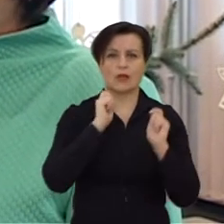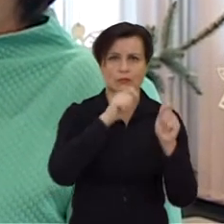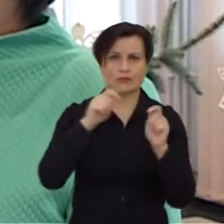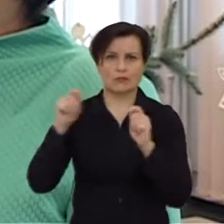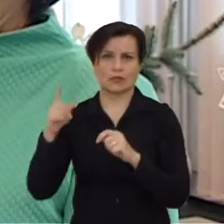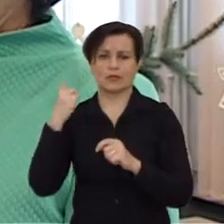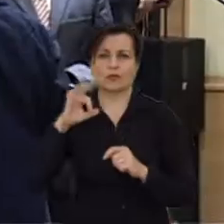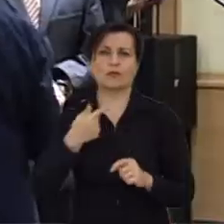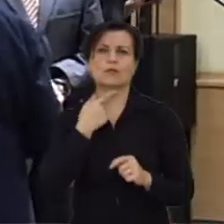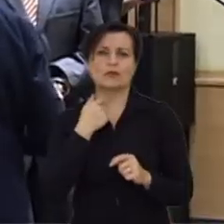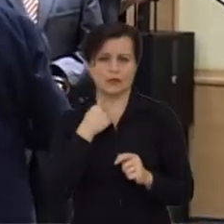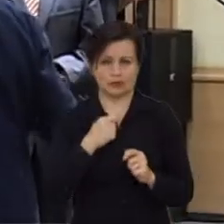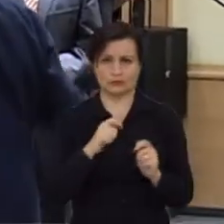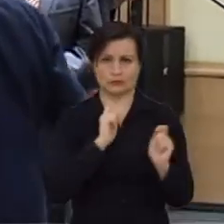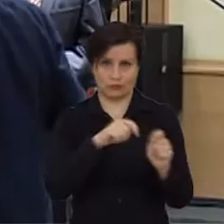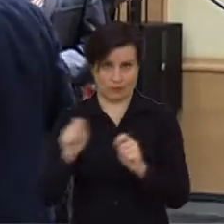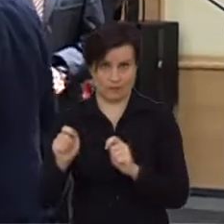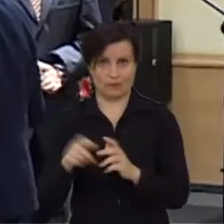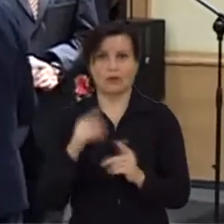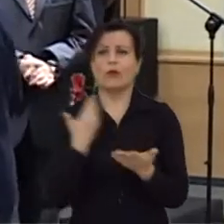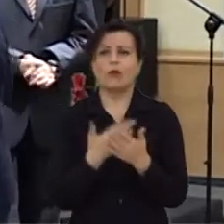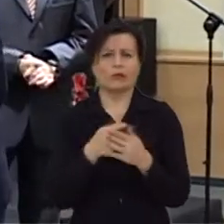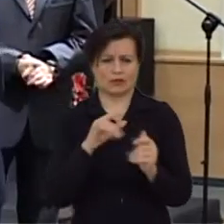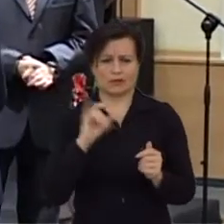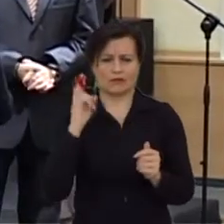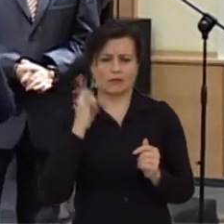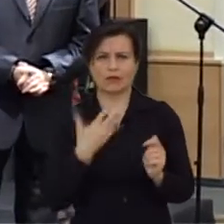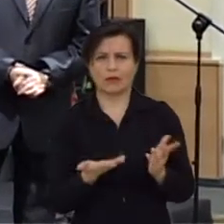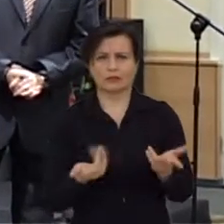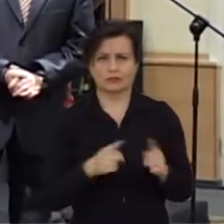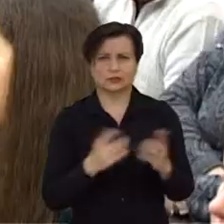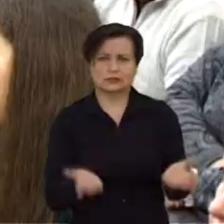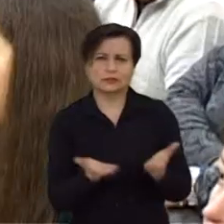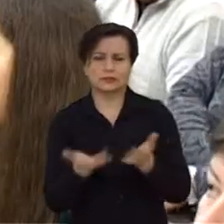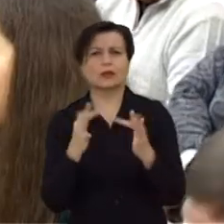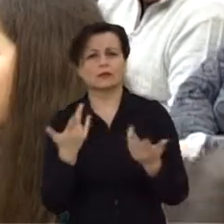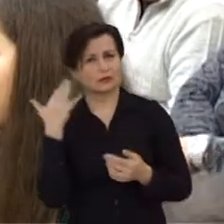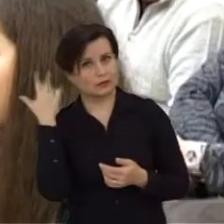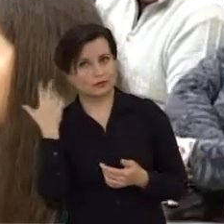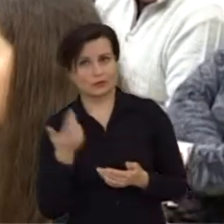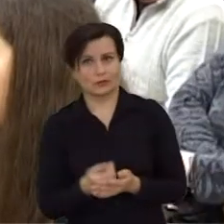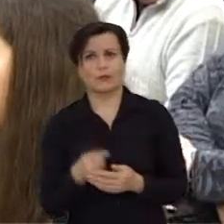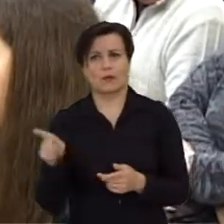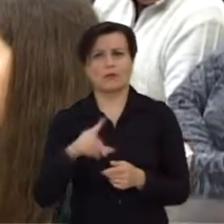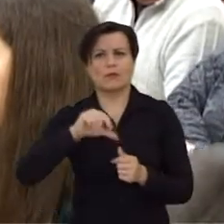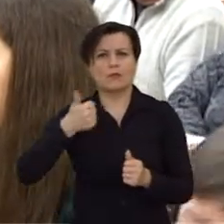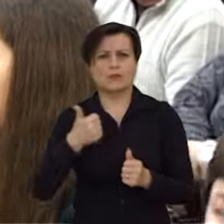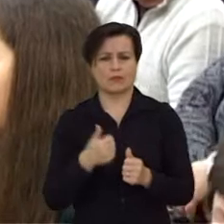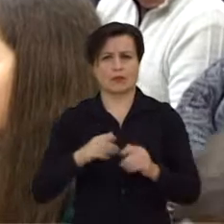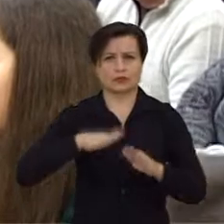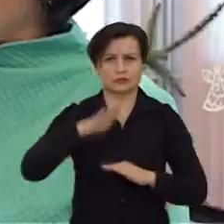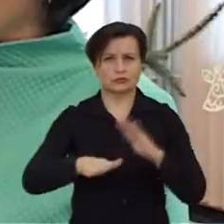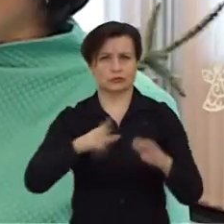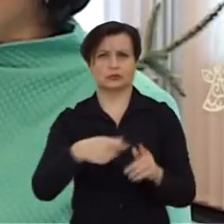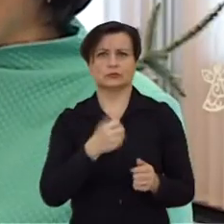gamintojų prizai. Ir manot, kodėl reikia paskatinti gabius veikus? Todėl, kad tai yra pirmieji jų žingsniai. Ir jie turėtų būti